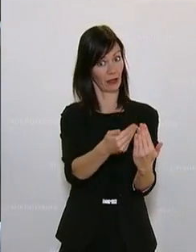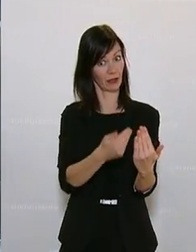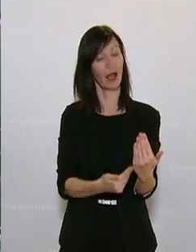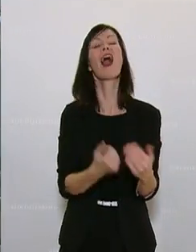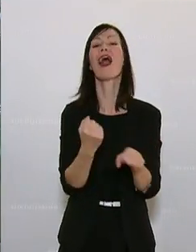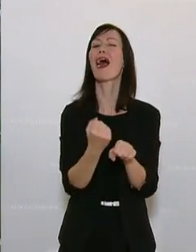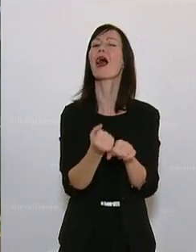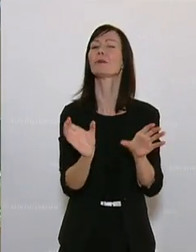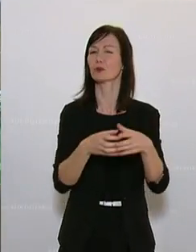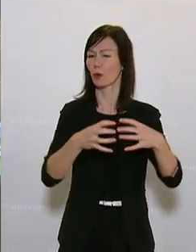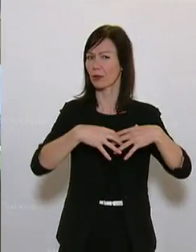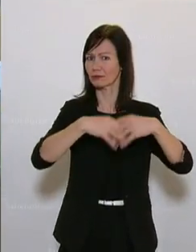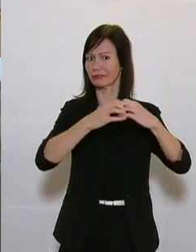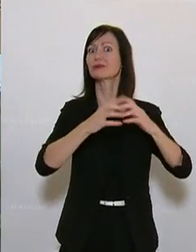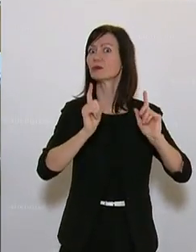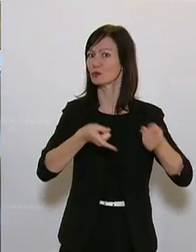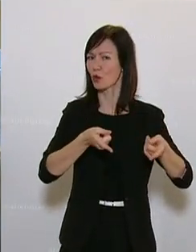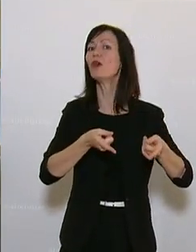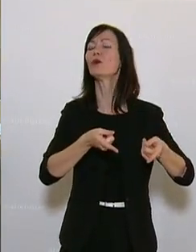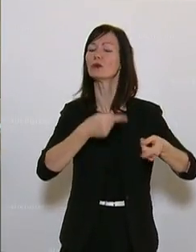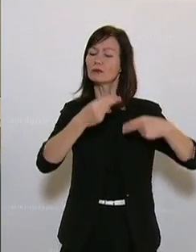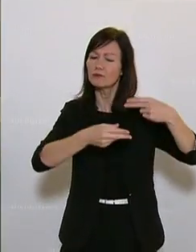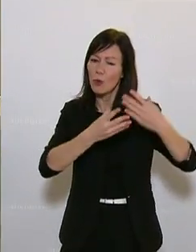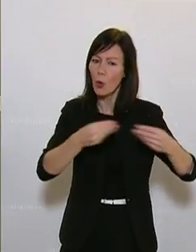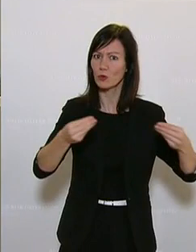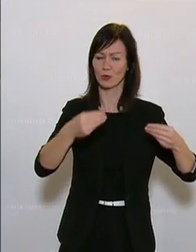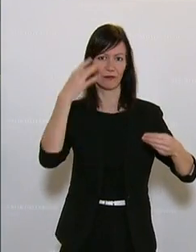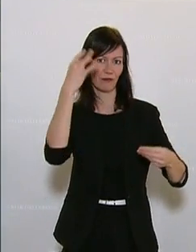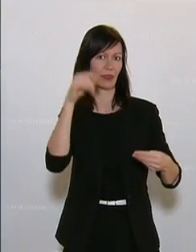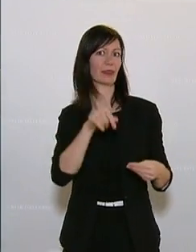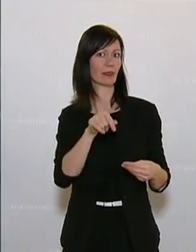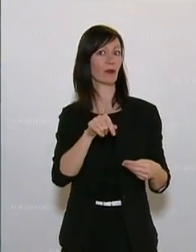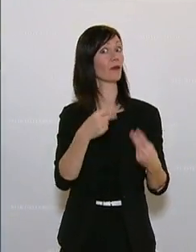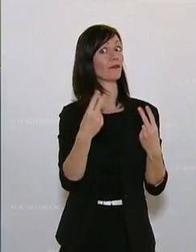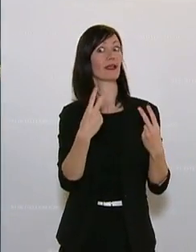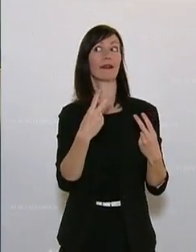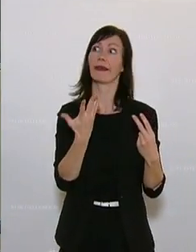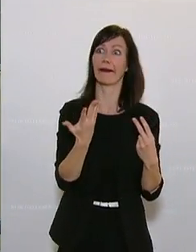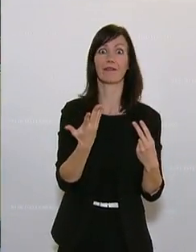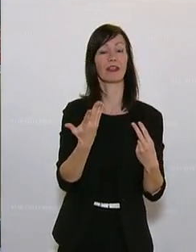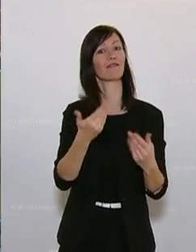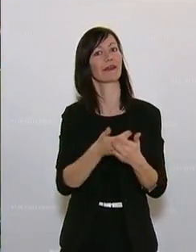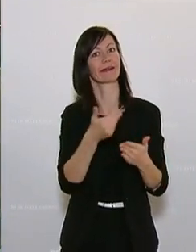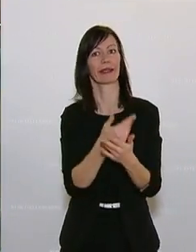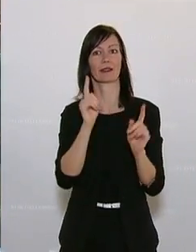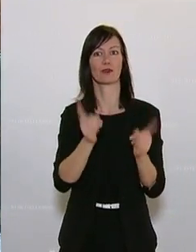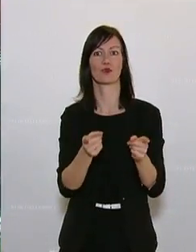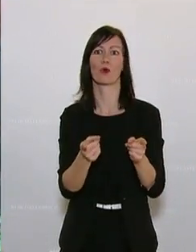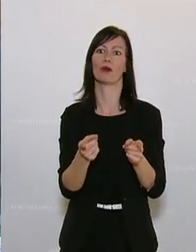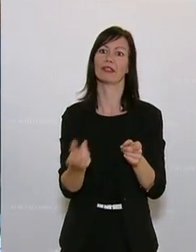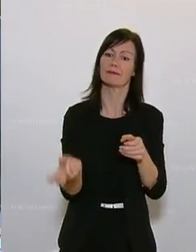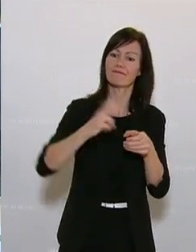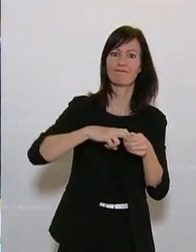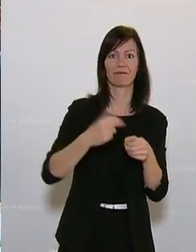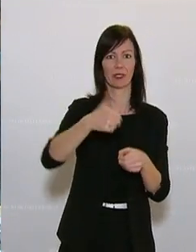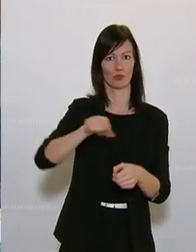Arbeitsgruppe eingerichtet werden, die auch wesentliche Stakeholder in diesem Bereich mit einbeziehen wird. Neben dem E-Sport gibt